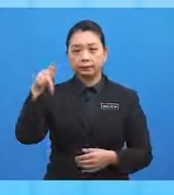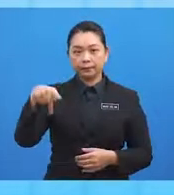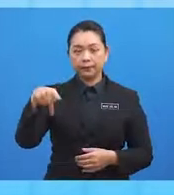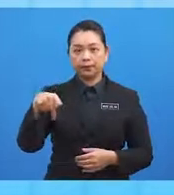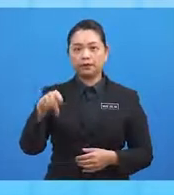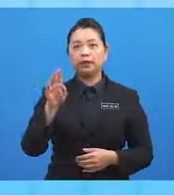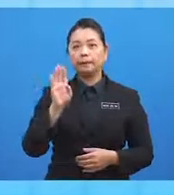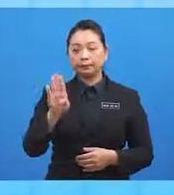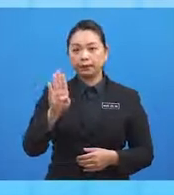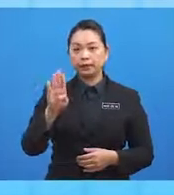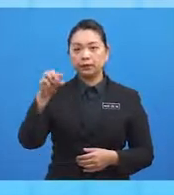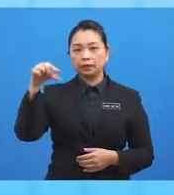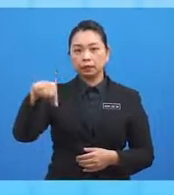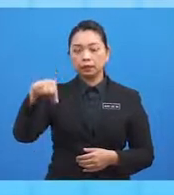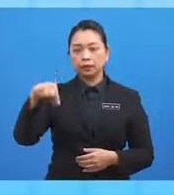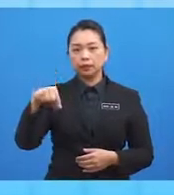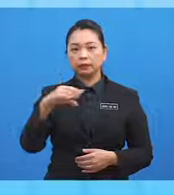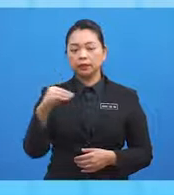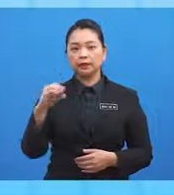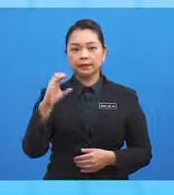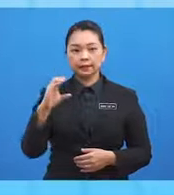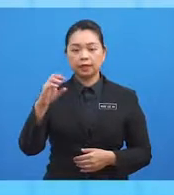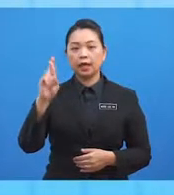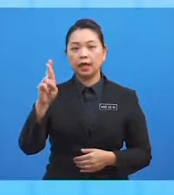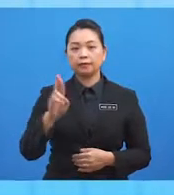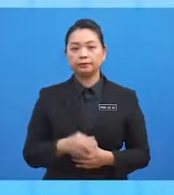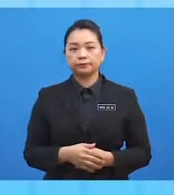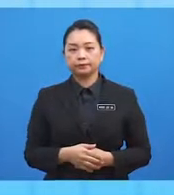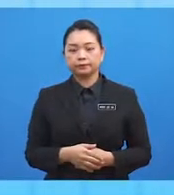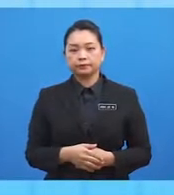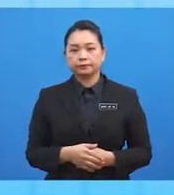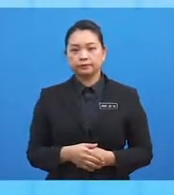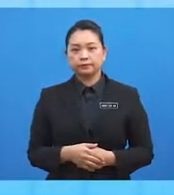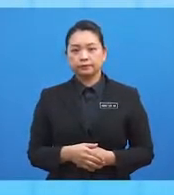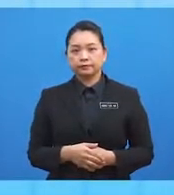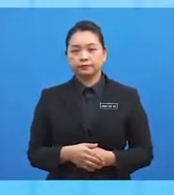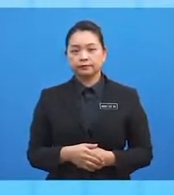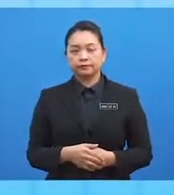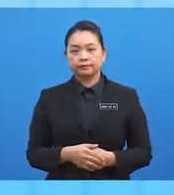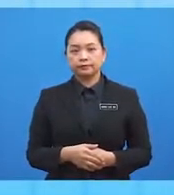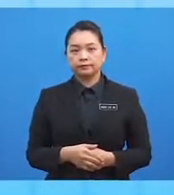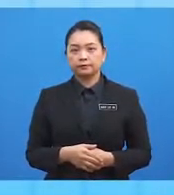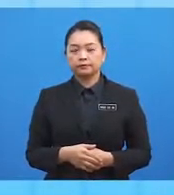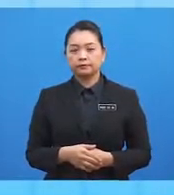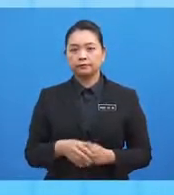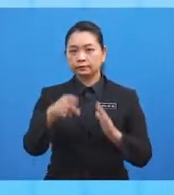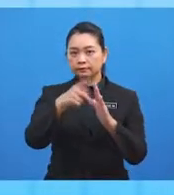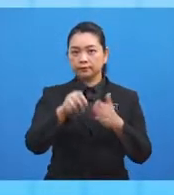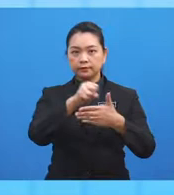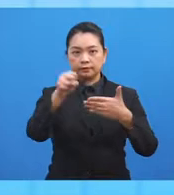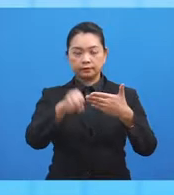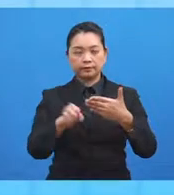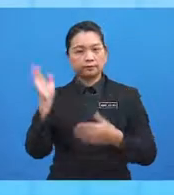titik Q dan C titik R. Penyelesaiannya adalah seperti